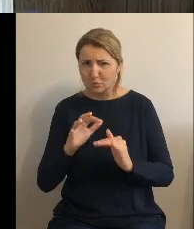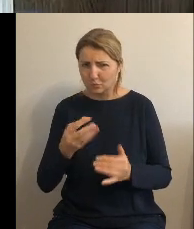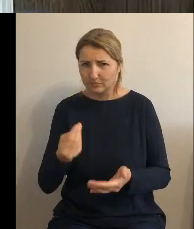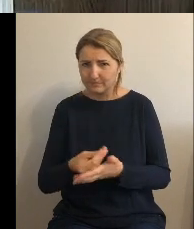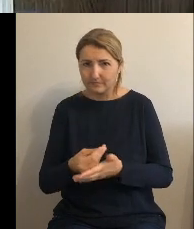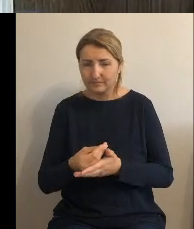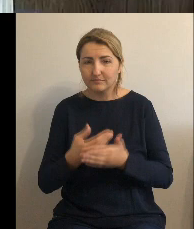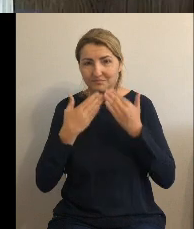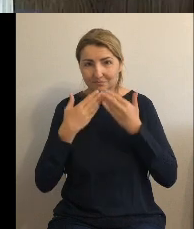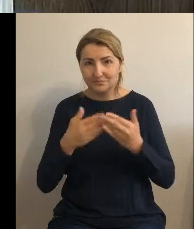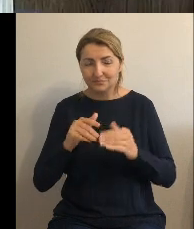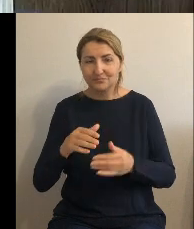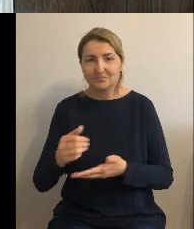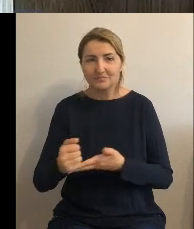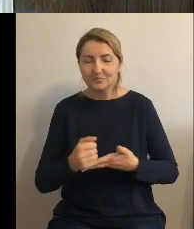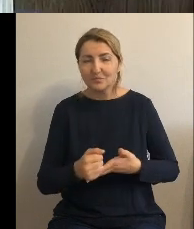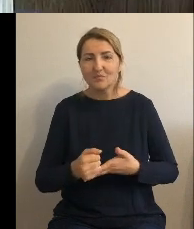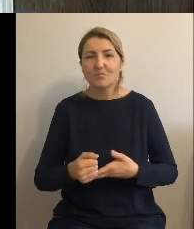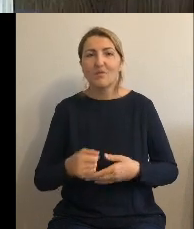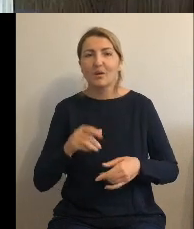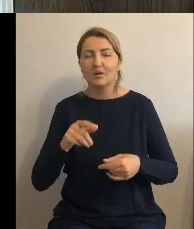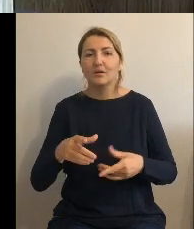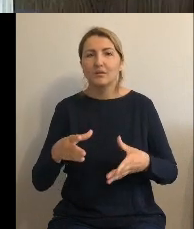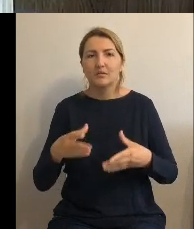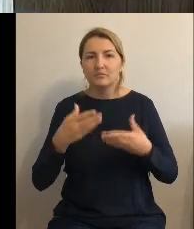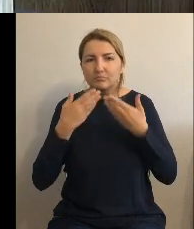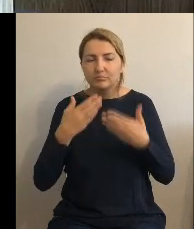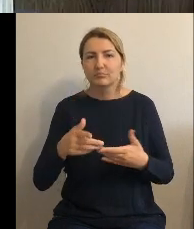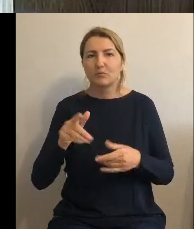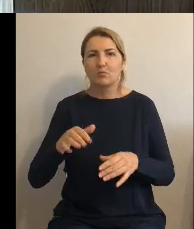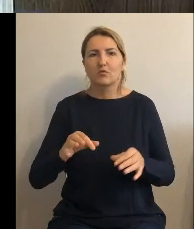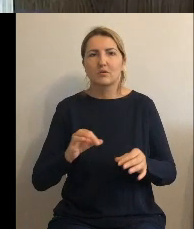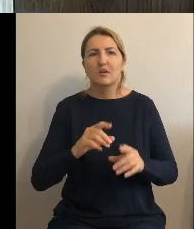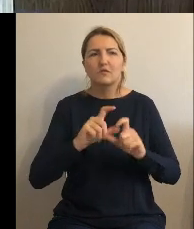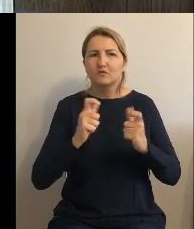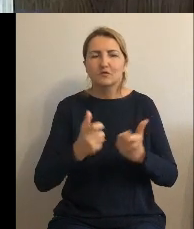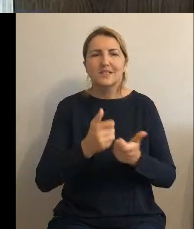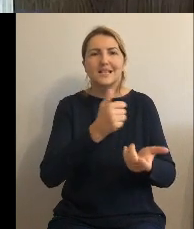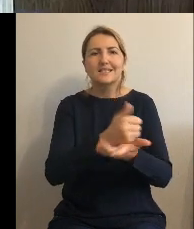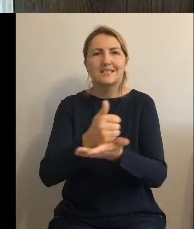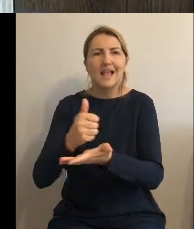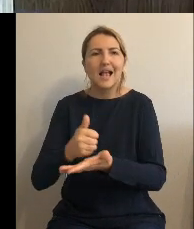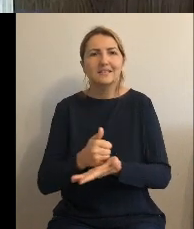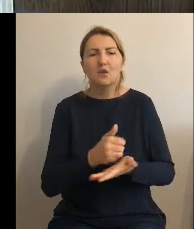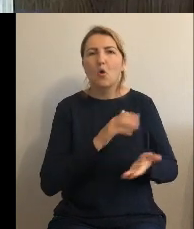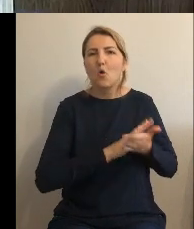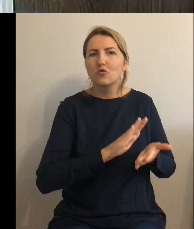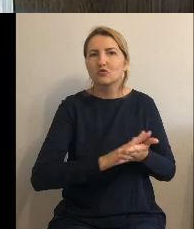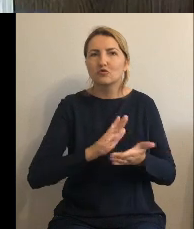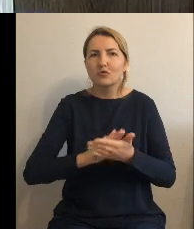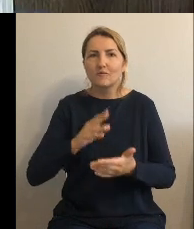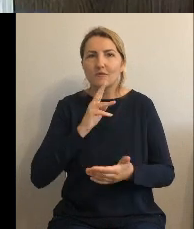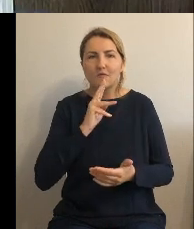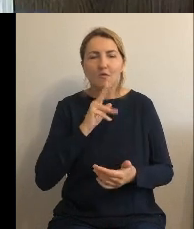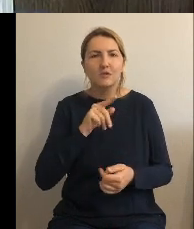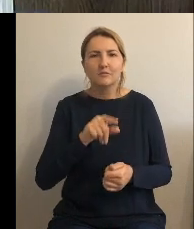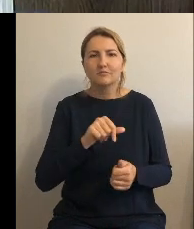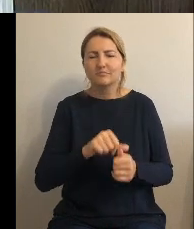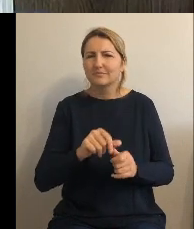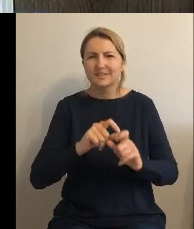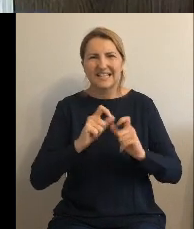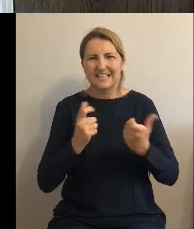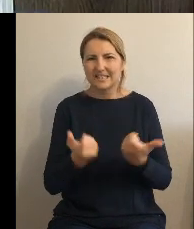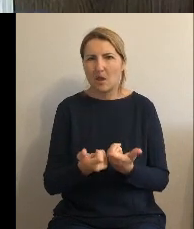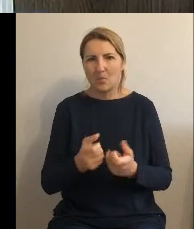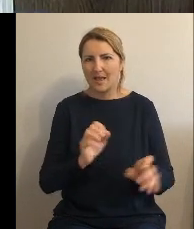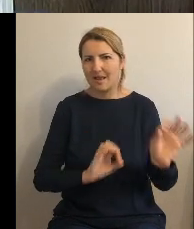modernizację wszystkich stacji uzdatniania wody. Można powiedzieć, że to będzie kompleksowy remont, czyli będzie wyjęte wszystko,